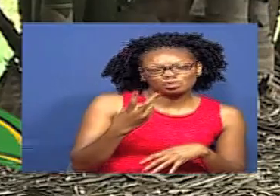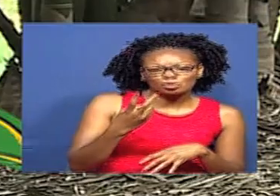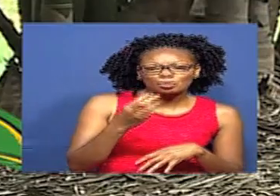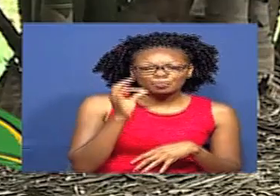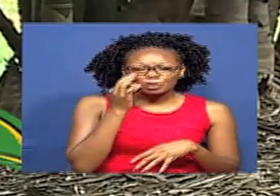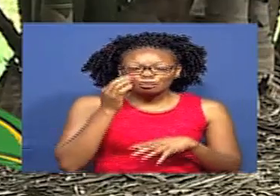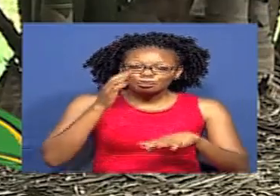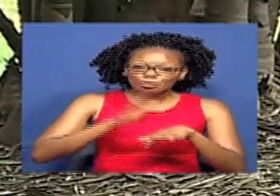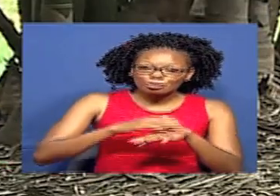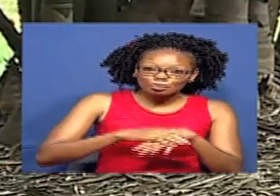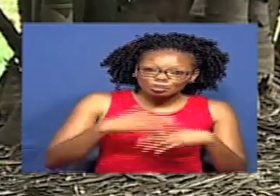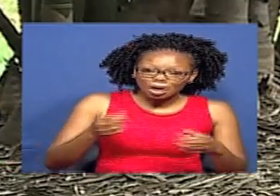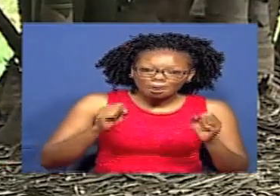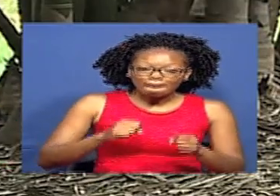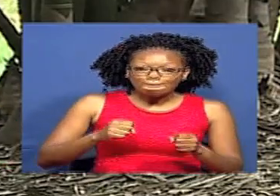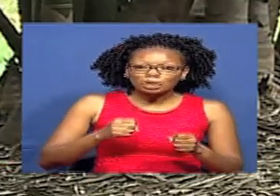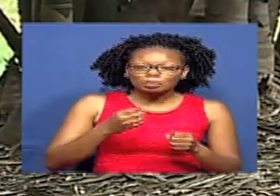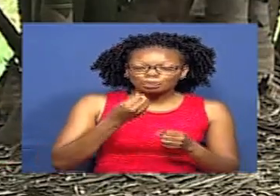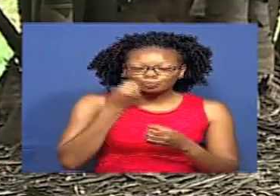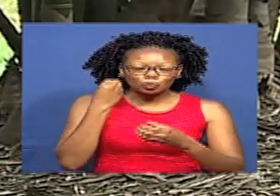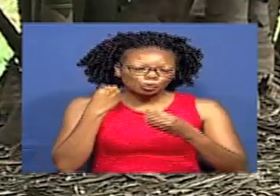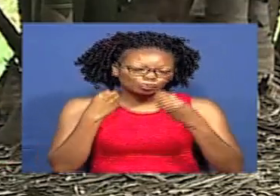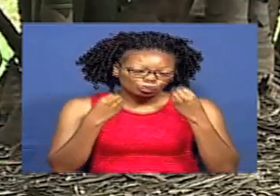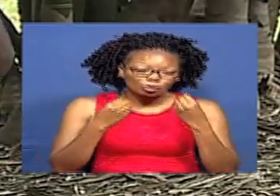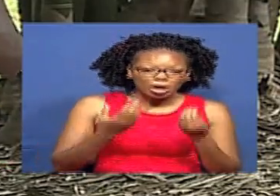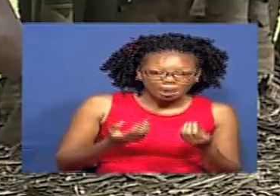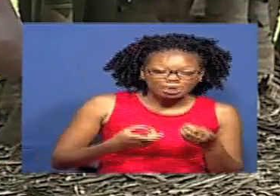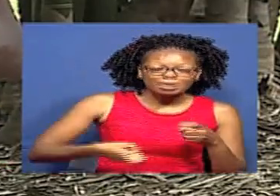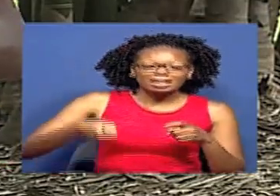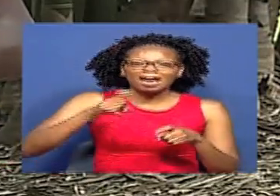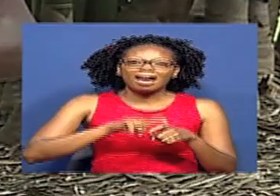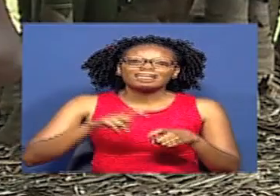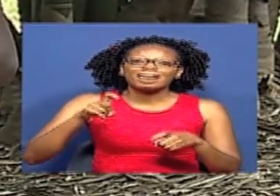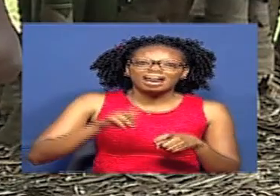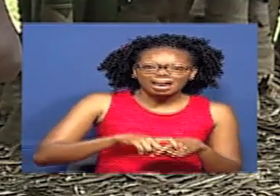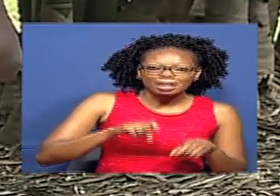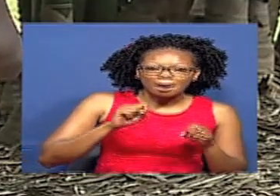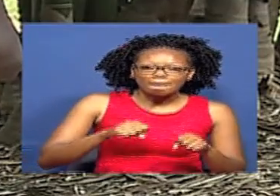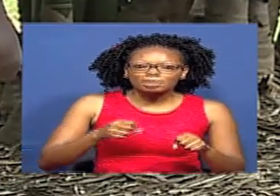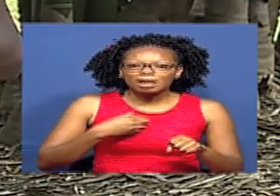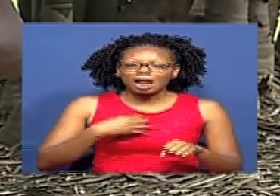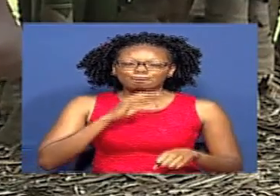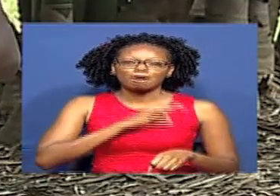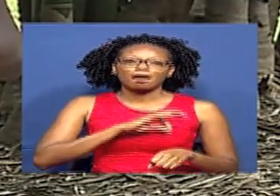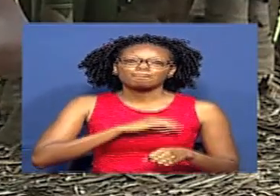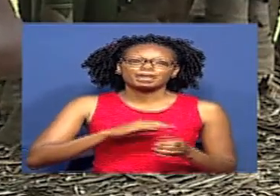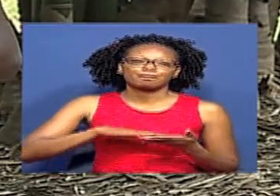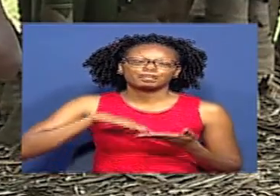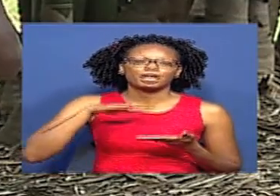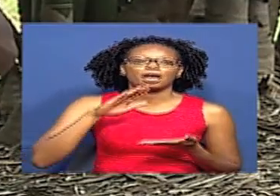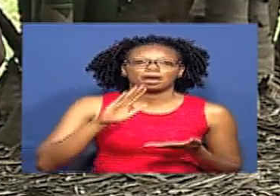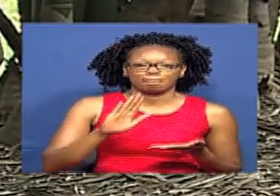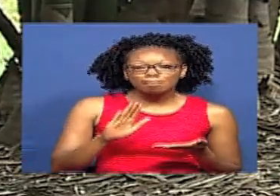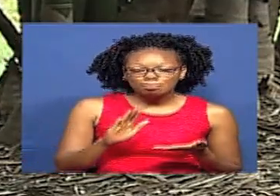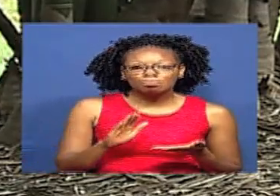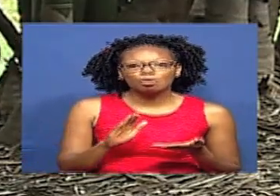wa tunda unaweza kulialikiwa zima ama kuliuza likiwa zima Ama pia unaweza kuongeza dhamana na kujipatia faida maradufu